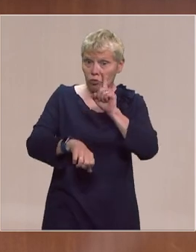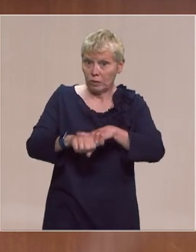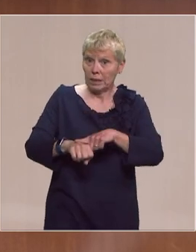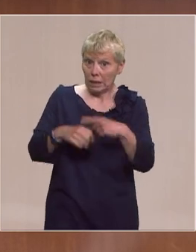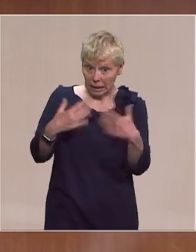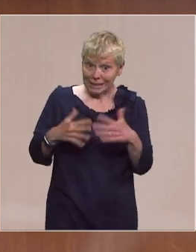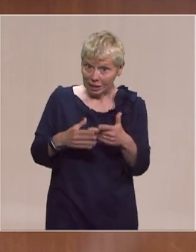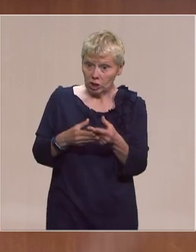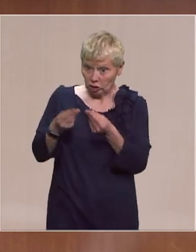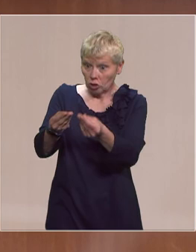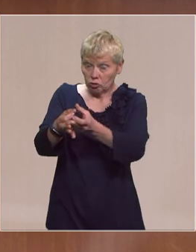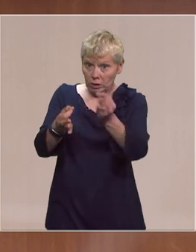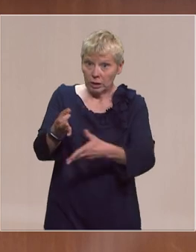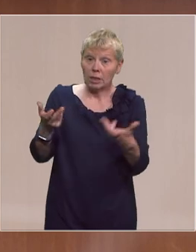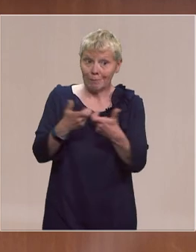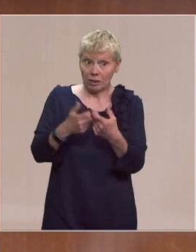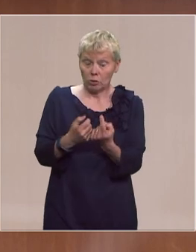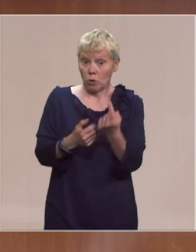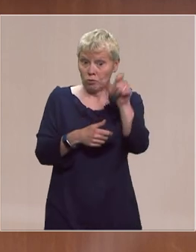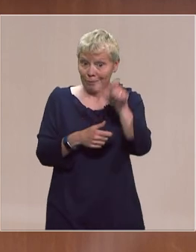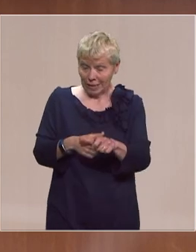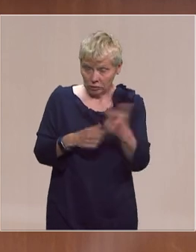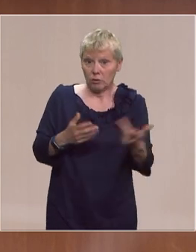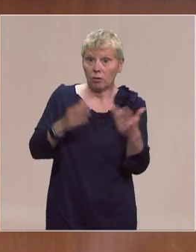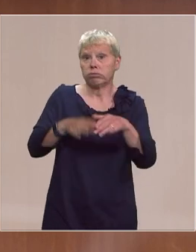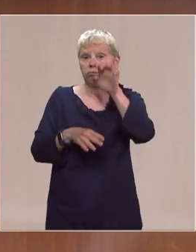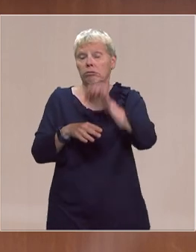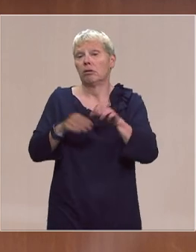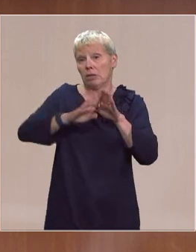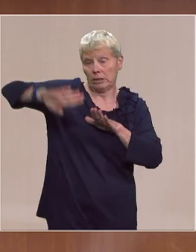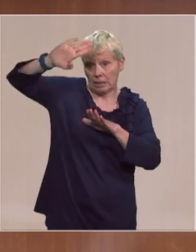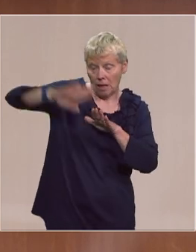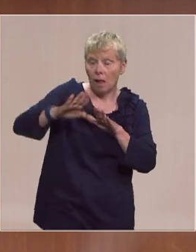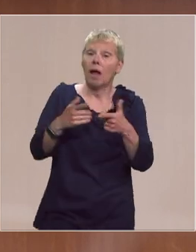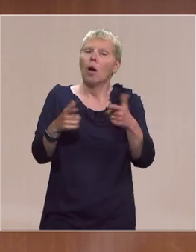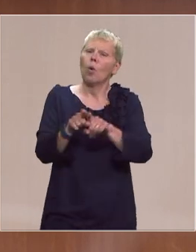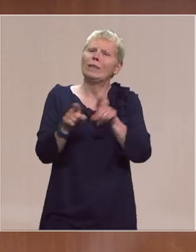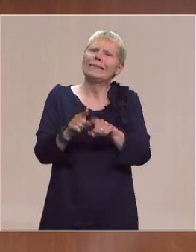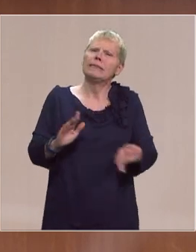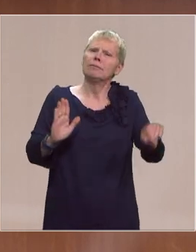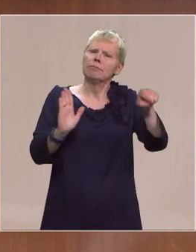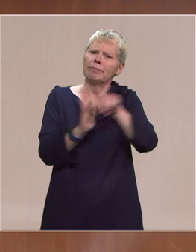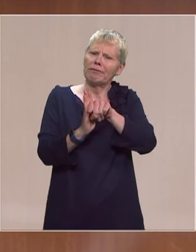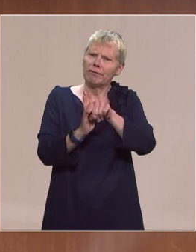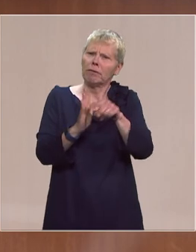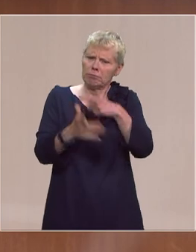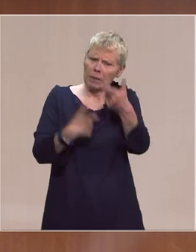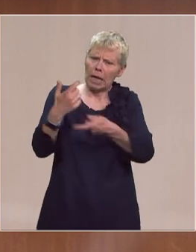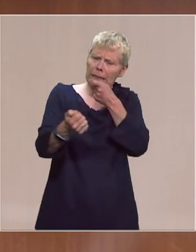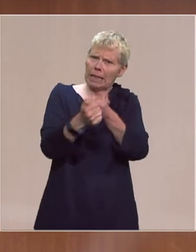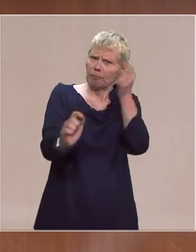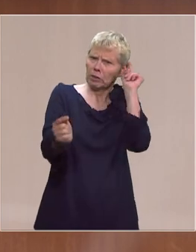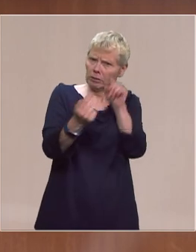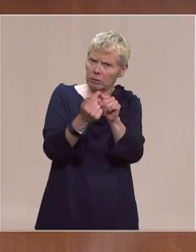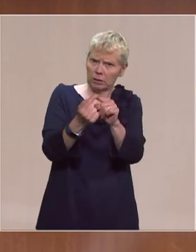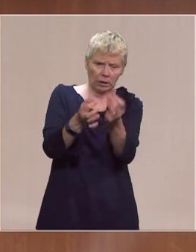demandes ont été satisfaites je pense notamment à l'une dans le Haut-Rhin il me semble donc que nous avons construit un dispositif qui répond à son objectif l